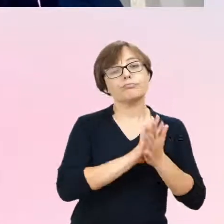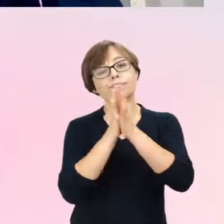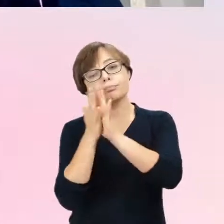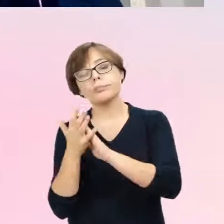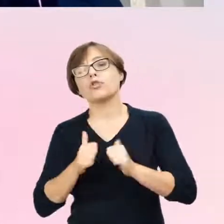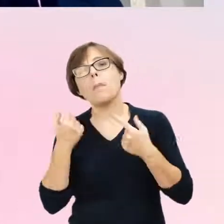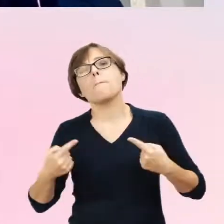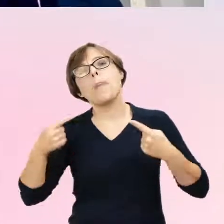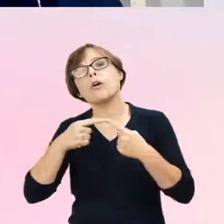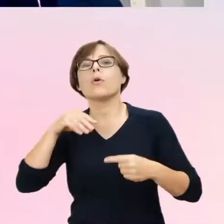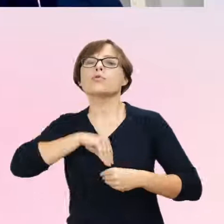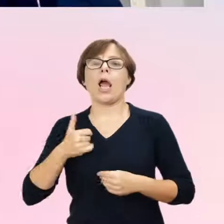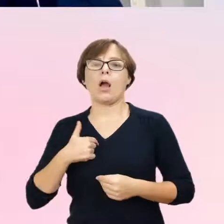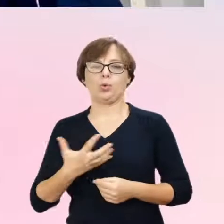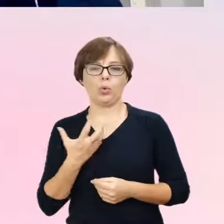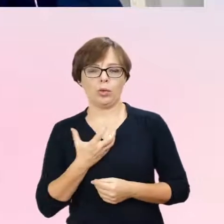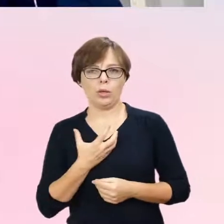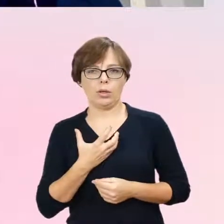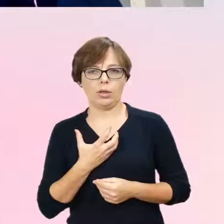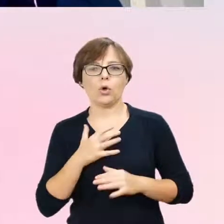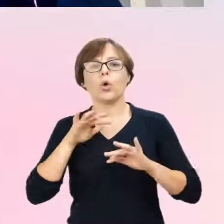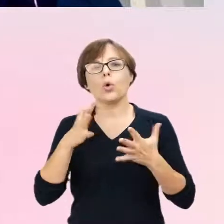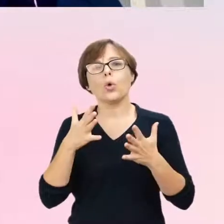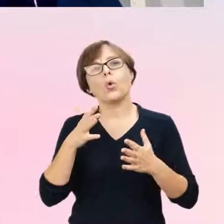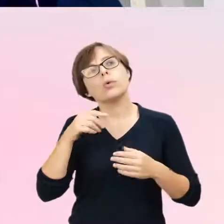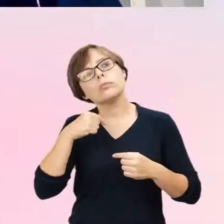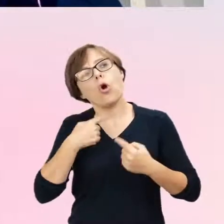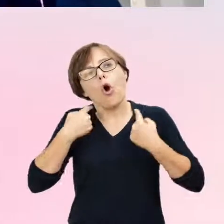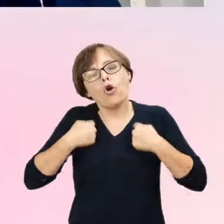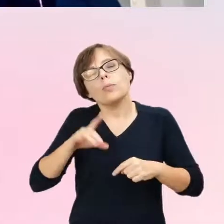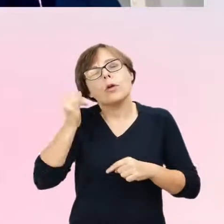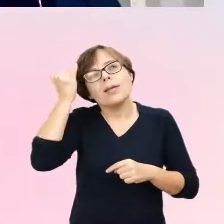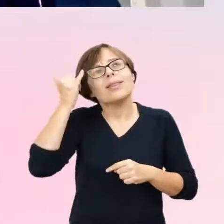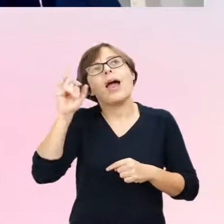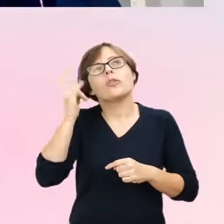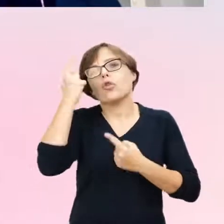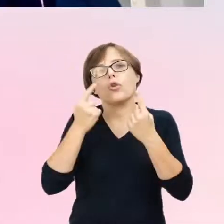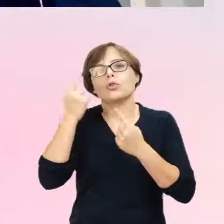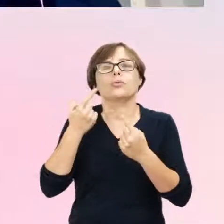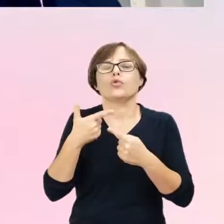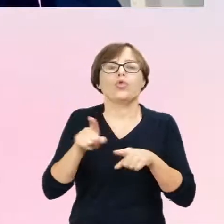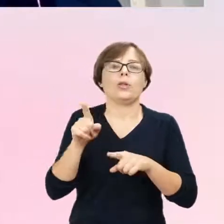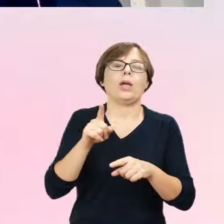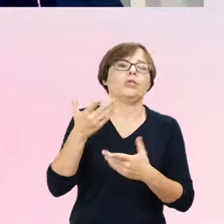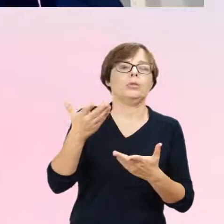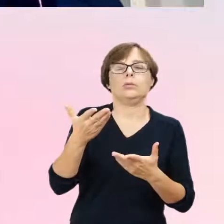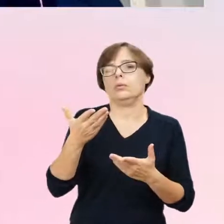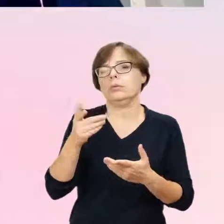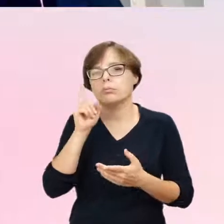tożsamości płciowej, czyli idei tego, co to znaczy być męczyszczyzną lub kobietą, być osobą niebinarną lub genderqueer.